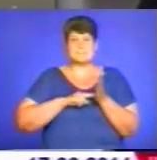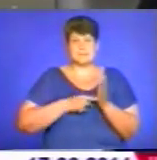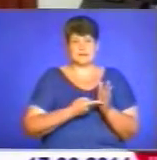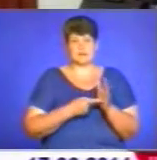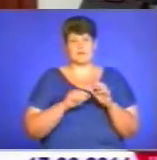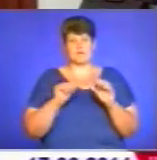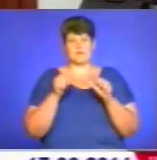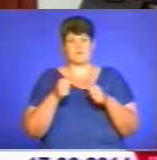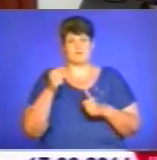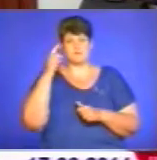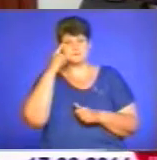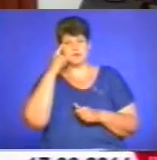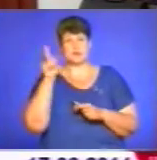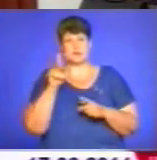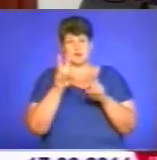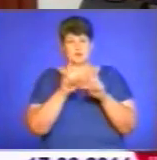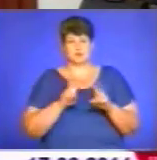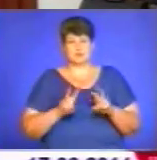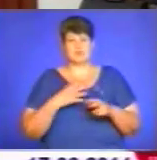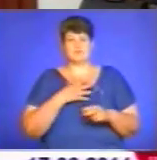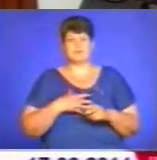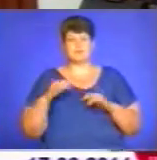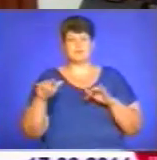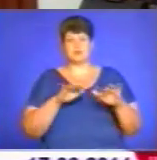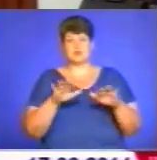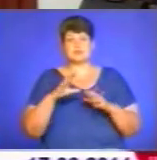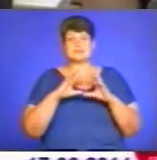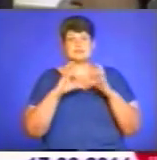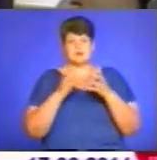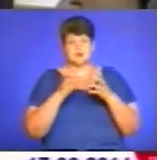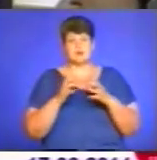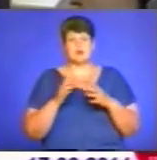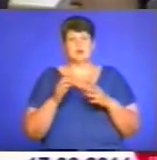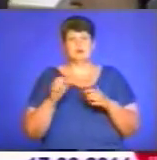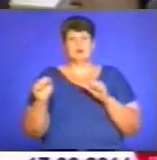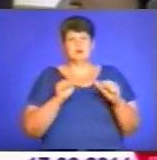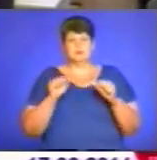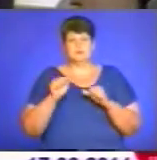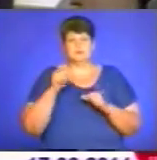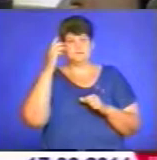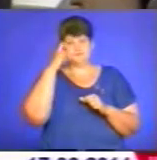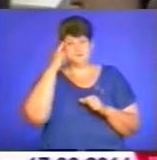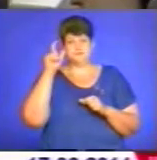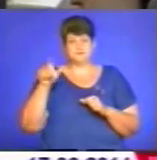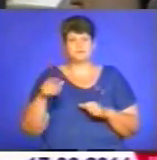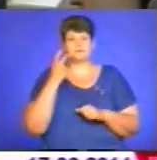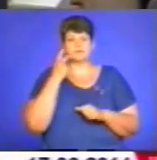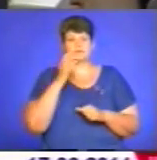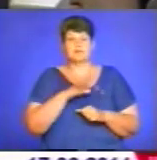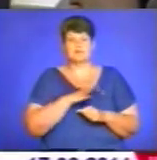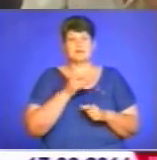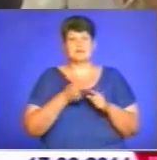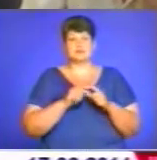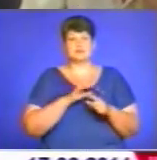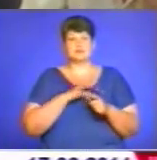світогляду. Якщо аналізувати важливі історичні події світу, то маніпуляція свідомістю відбувалася завжди. Яскраво це відображено під час Другої